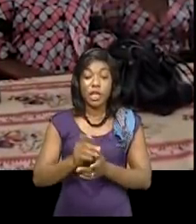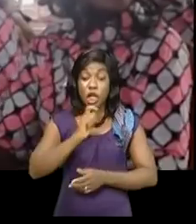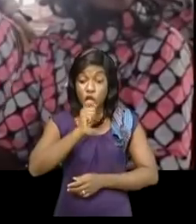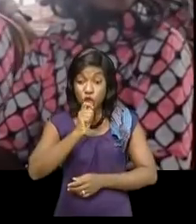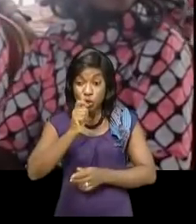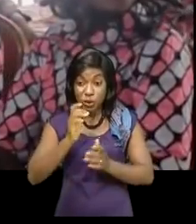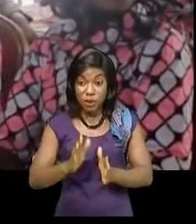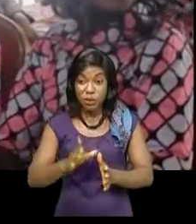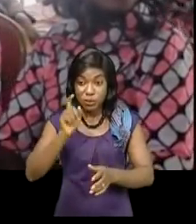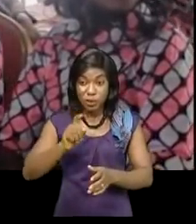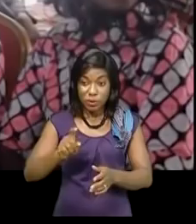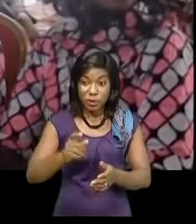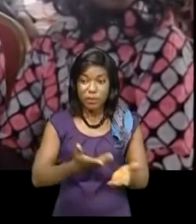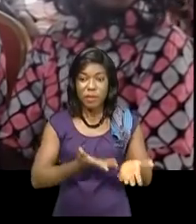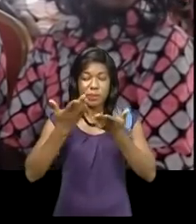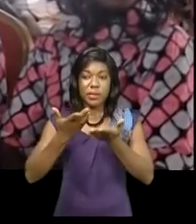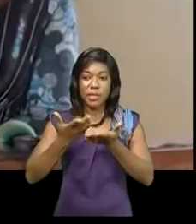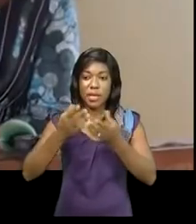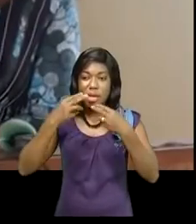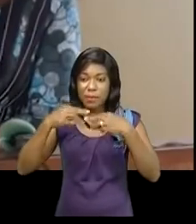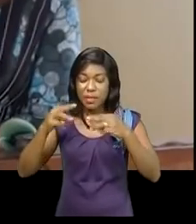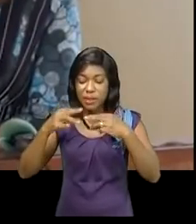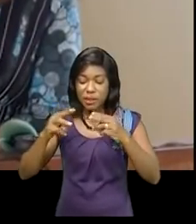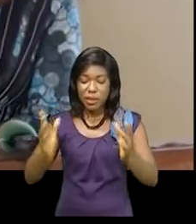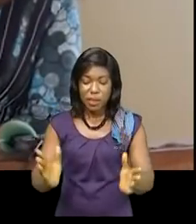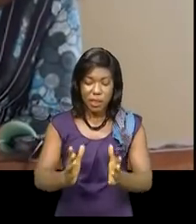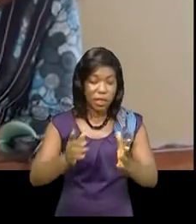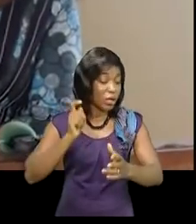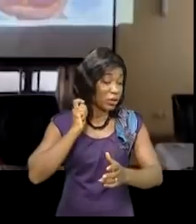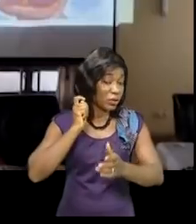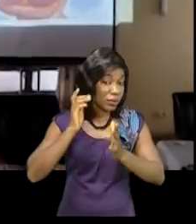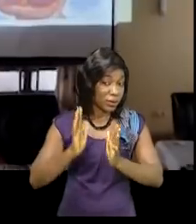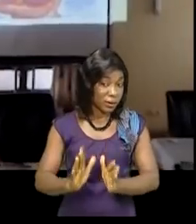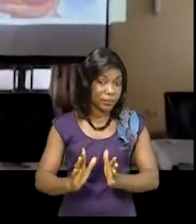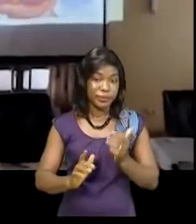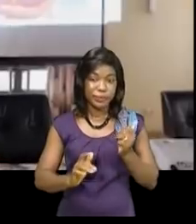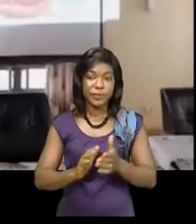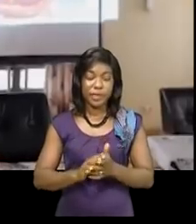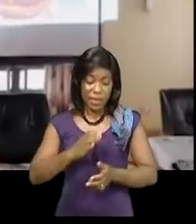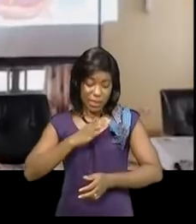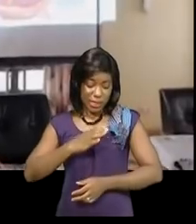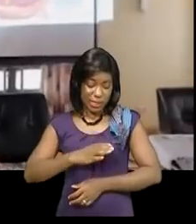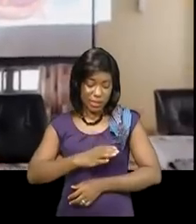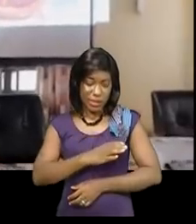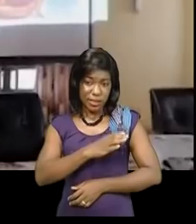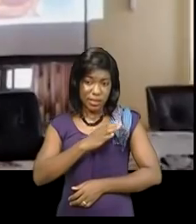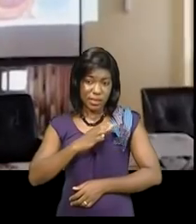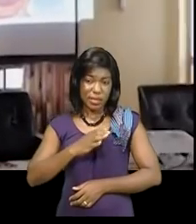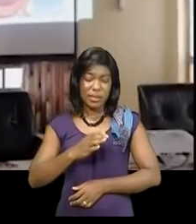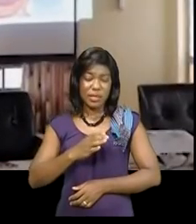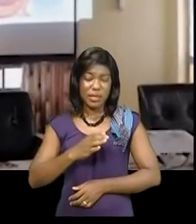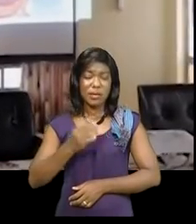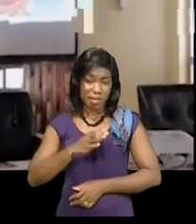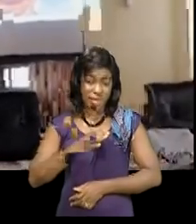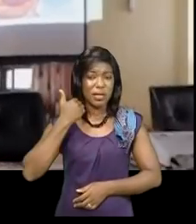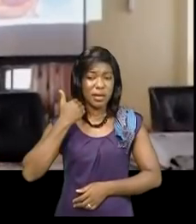devaient relayer ce message à exhorter le docteur Anne-Marie Le cancer des seins est une maladie dont